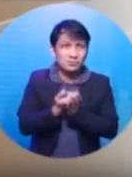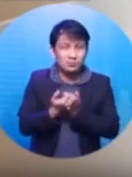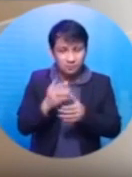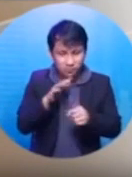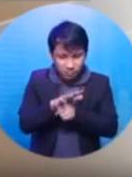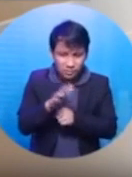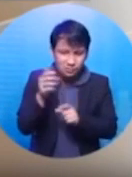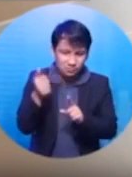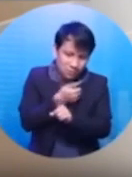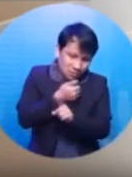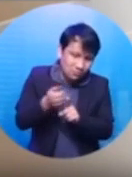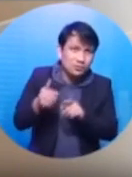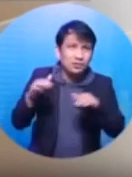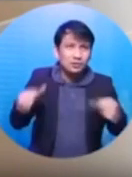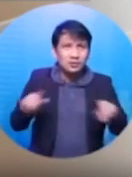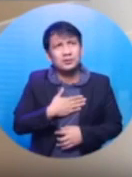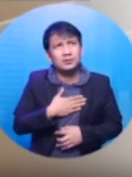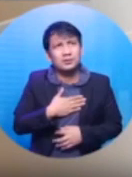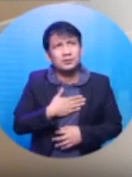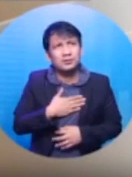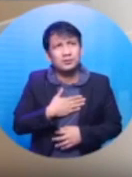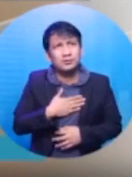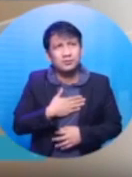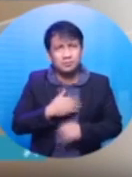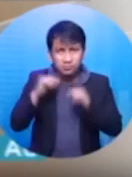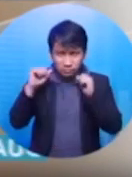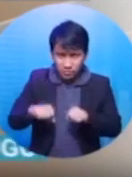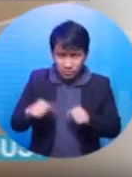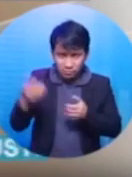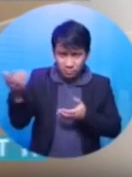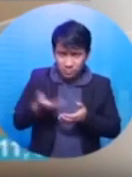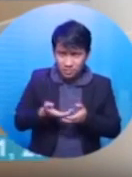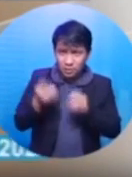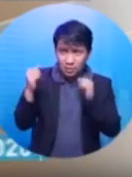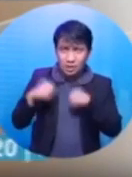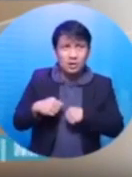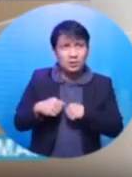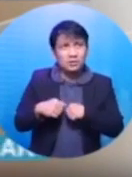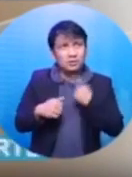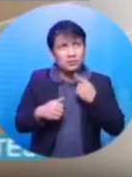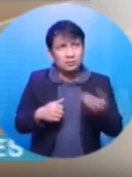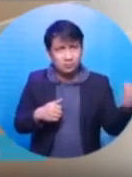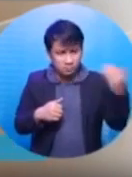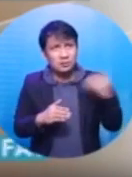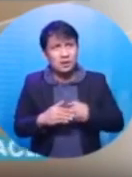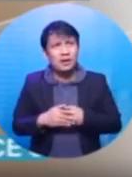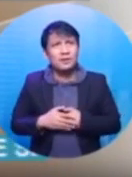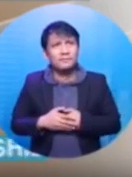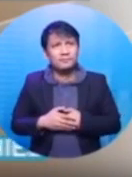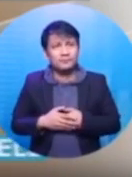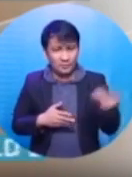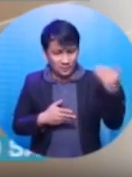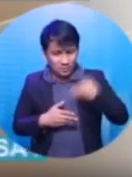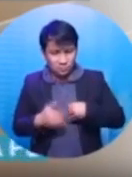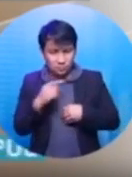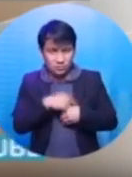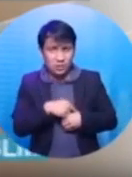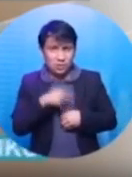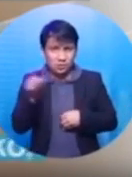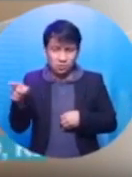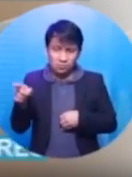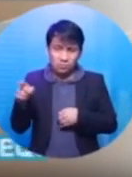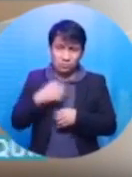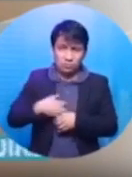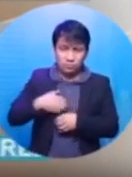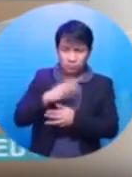rape, child abuse. It's a different story. Kung pwede ba na eh, pagbatiin ko na lang kayo. Kasi lumalapit sa amin itong si Karen ay at ang gusto nito is didimanda